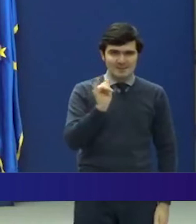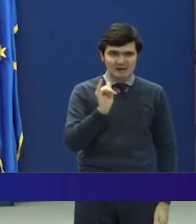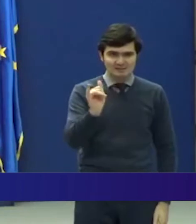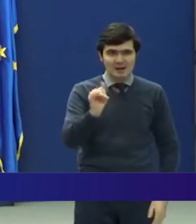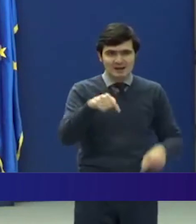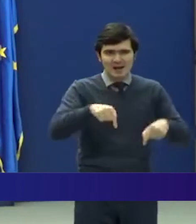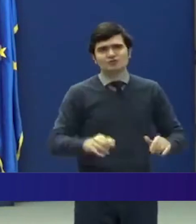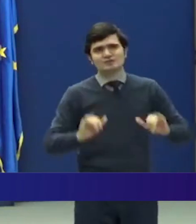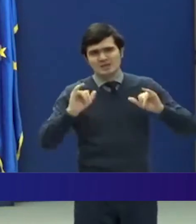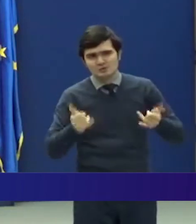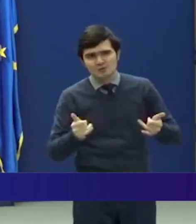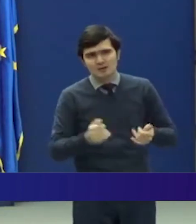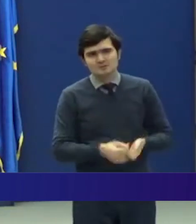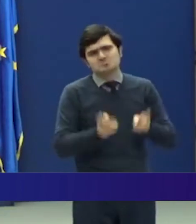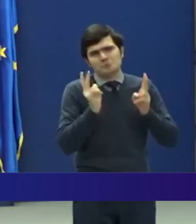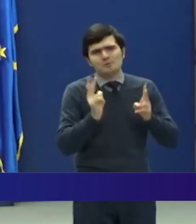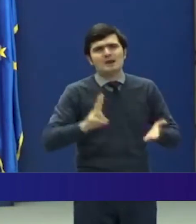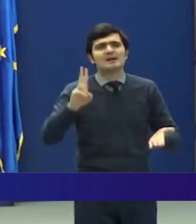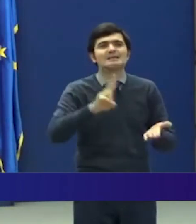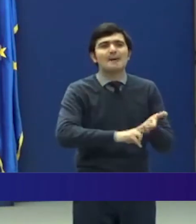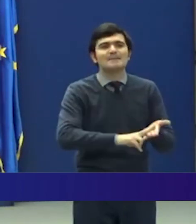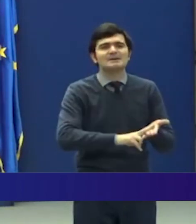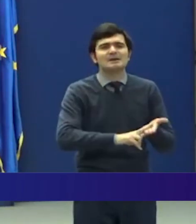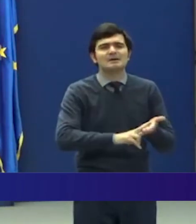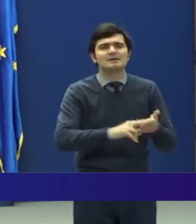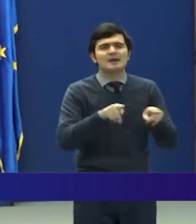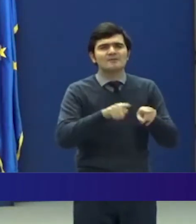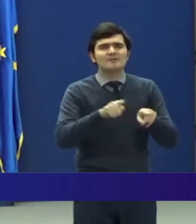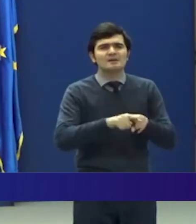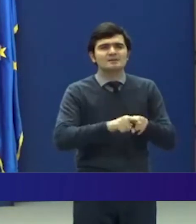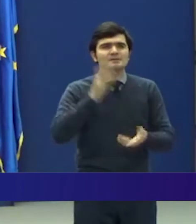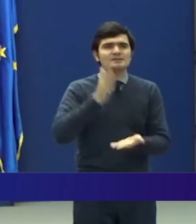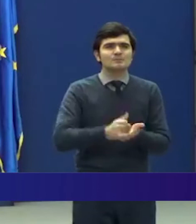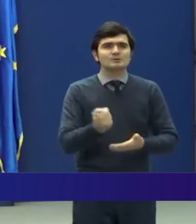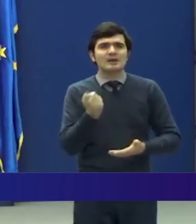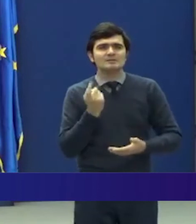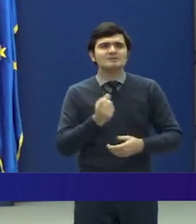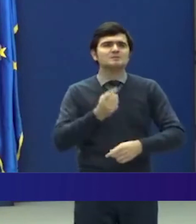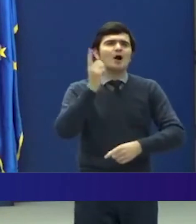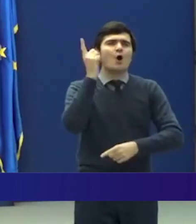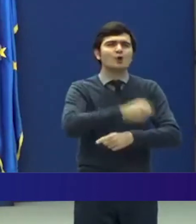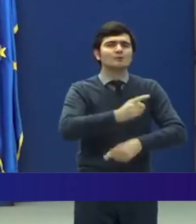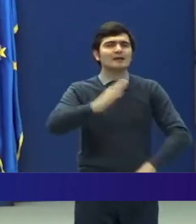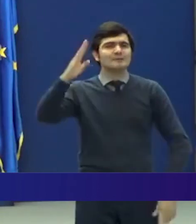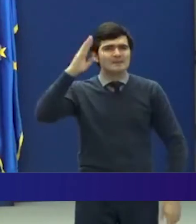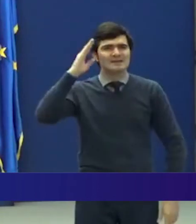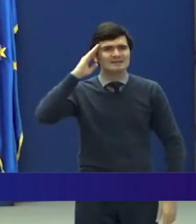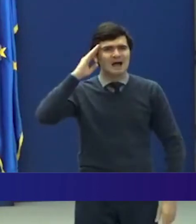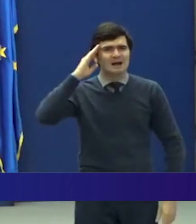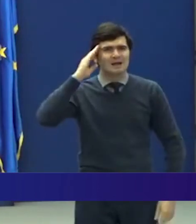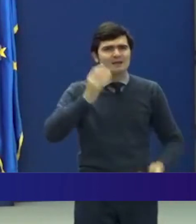aceste situații, evident, se aplică în mod corespunzător dispozițiile ordonanțelor militare,